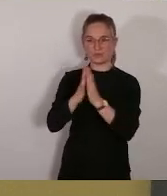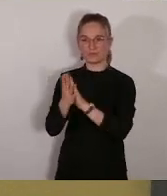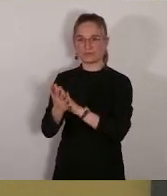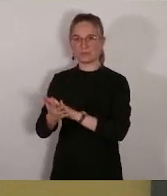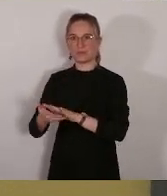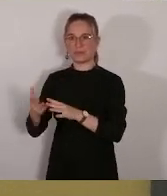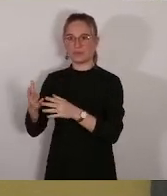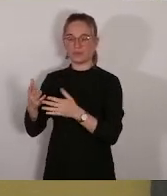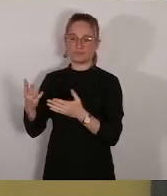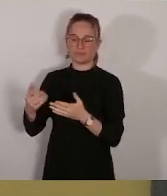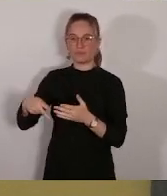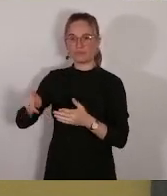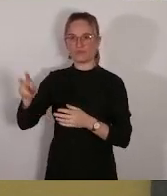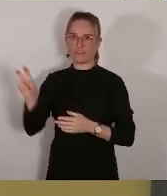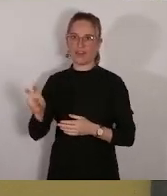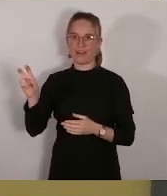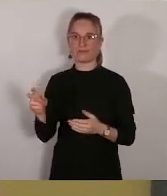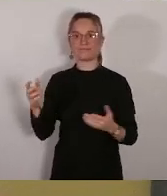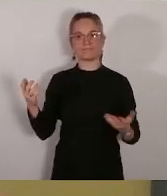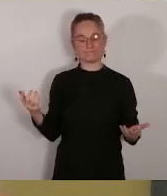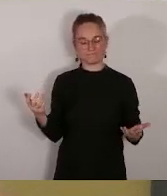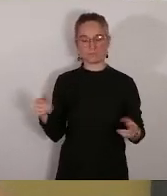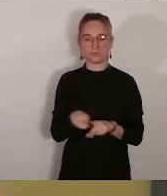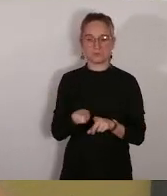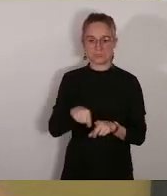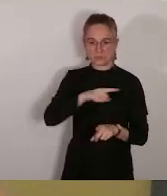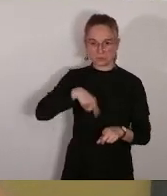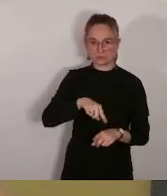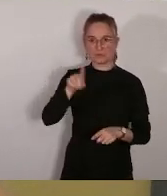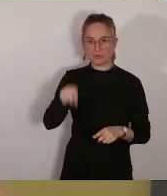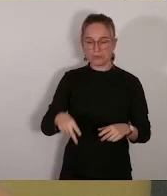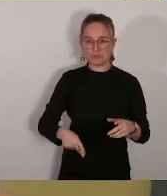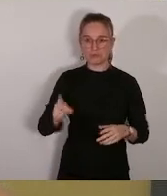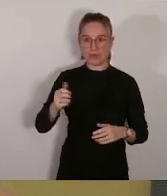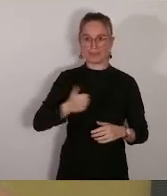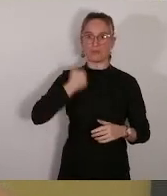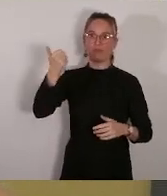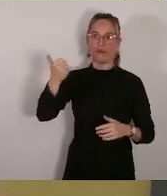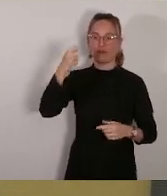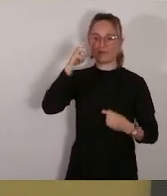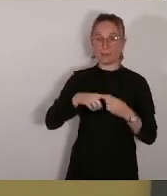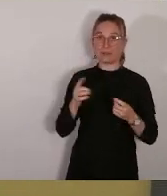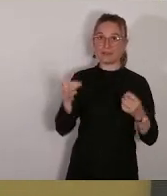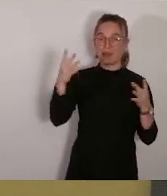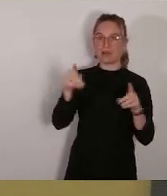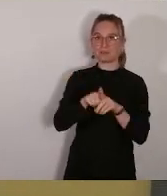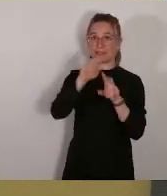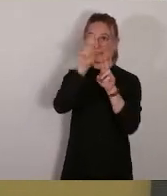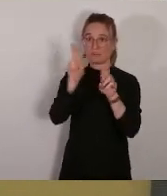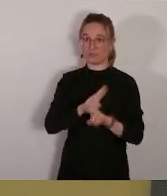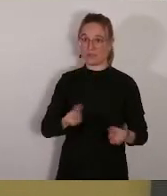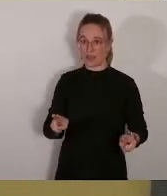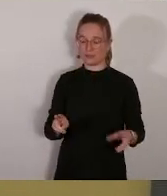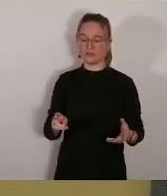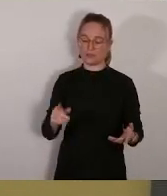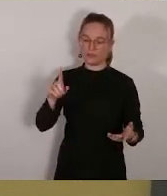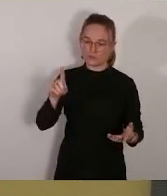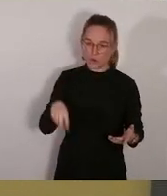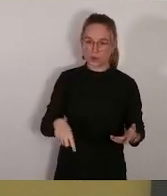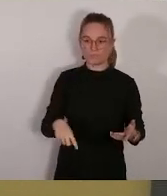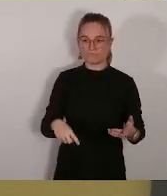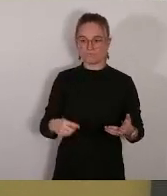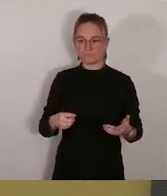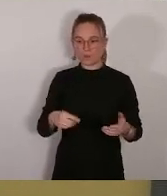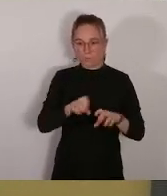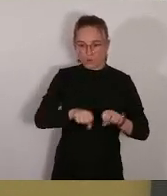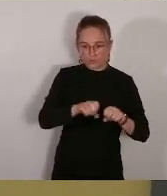devons aussi gagner en indépendance diplomatique et internationale et relocaliser nos sources de production énergétique. Et il est